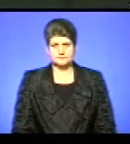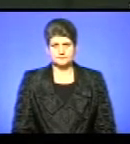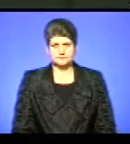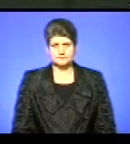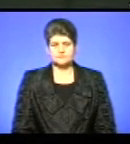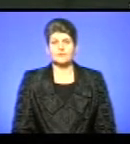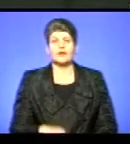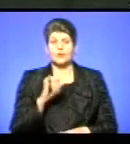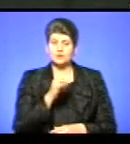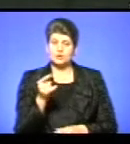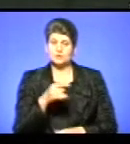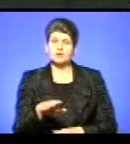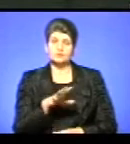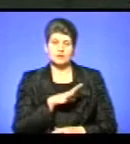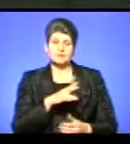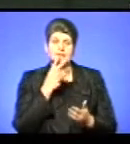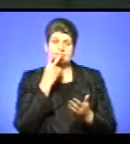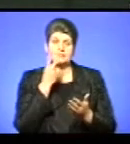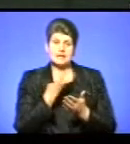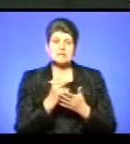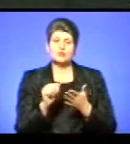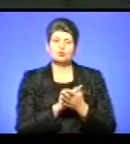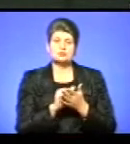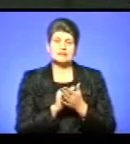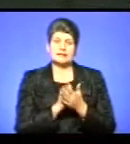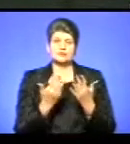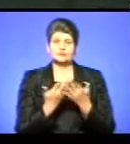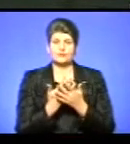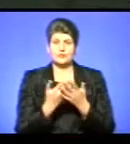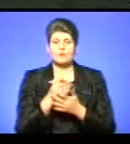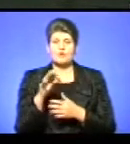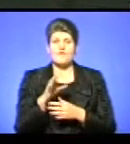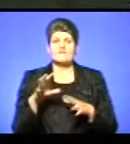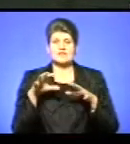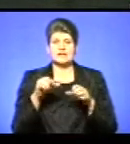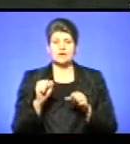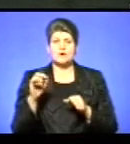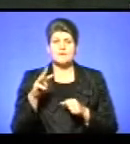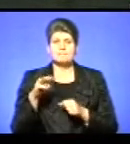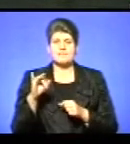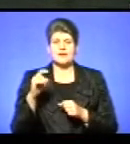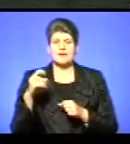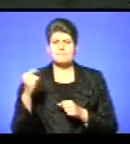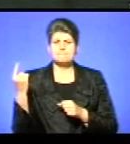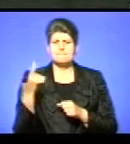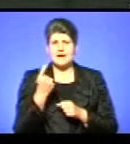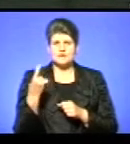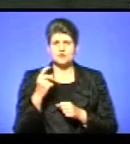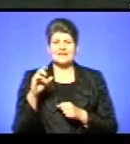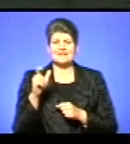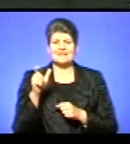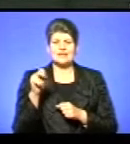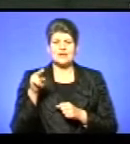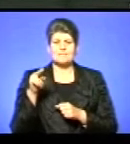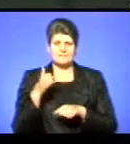У Тернополі відбулася репрезентація документальної стрічки про владику Михаїла, першого єпископа української греко-католицької